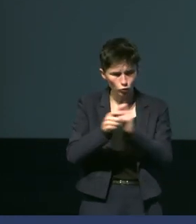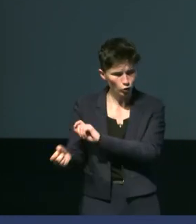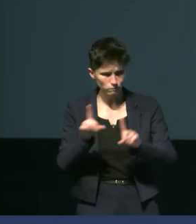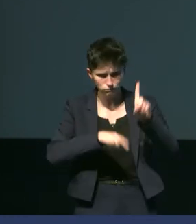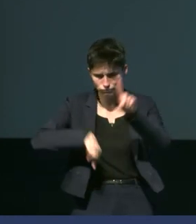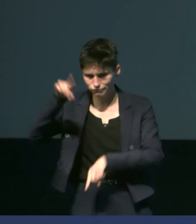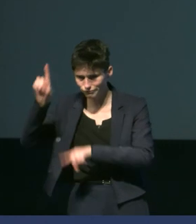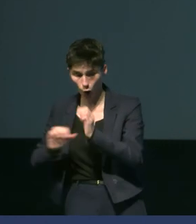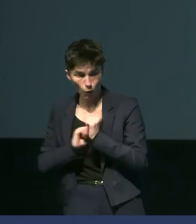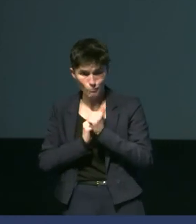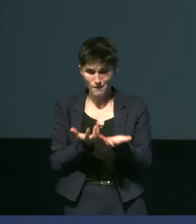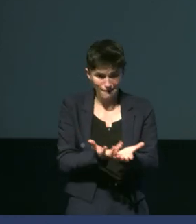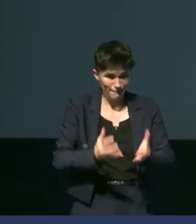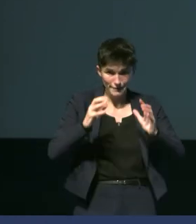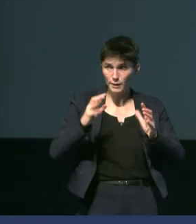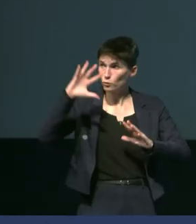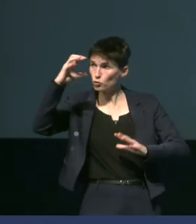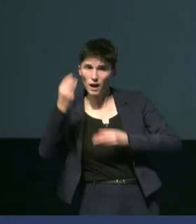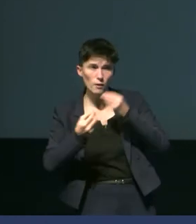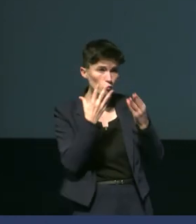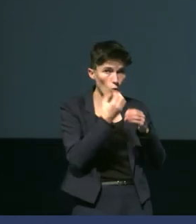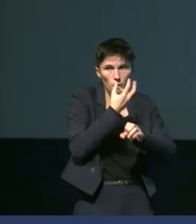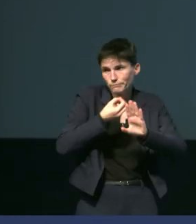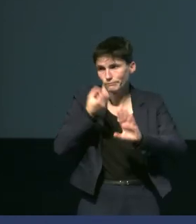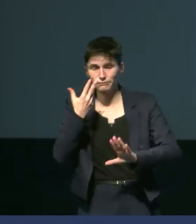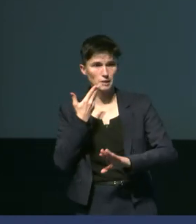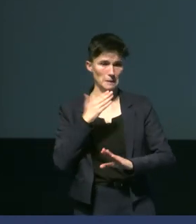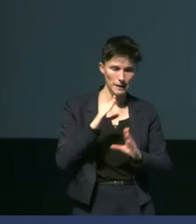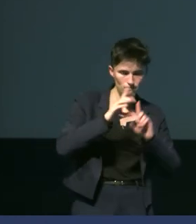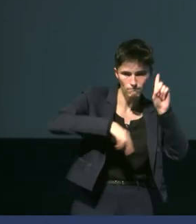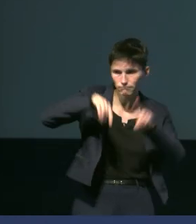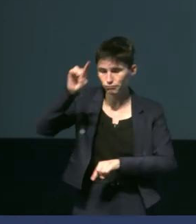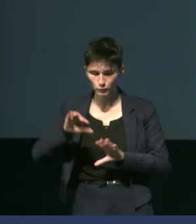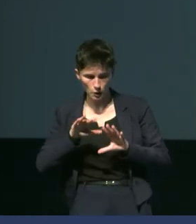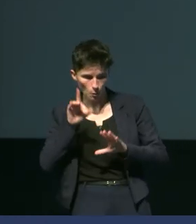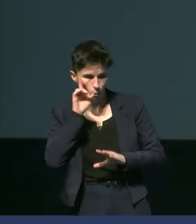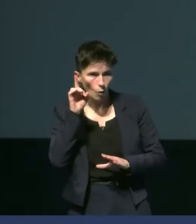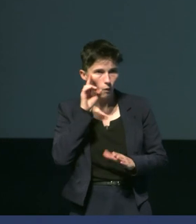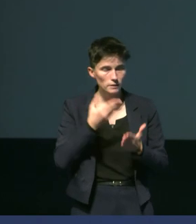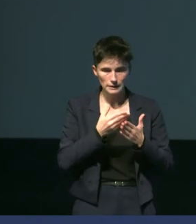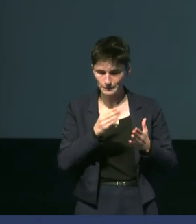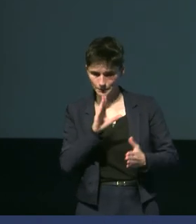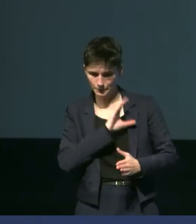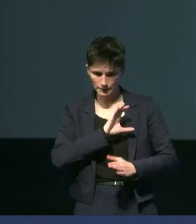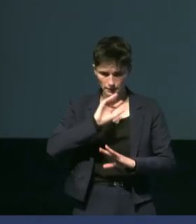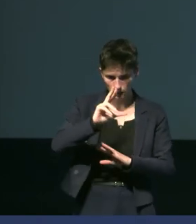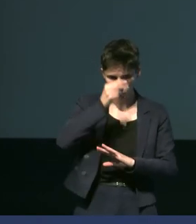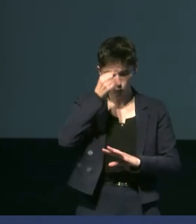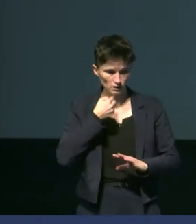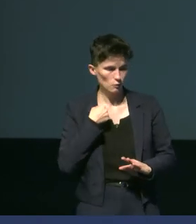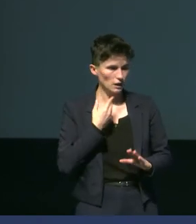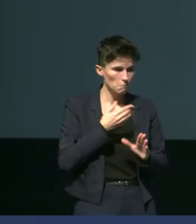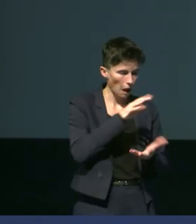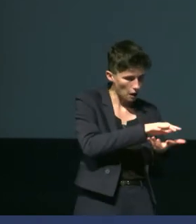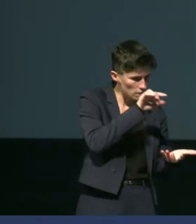'exposition des nids. Et donc, va aller essayer de comprendre cette variabilité interindividuelle, essayer de comprendre s'il a des individus qui gèrent mieux